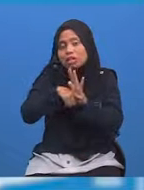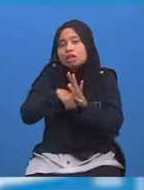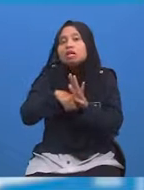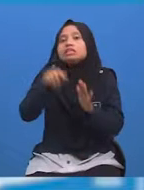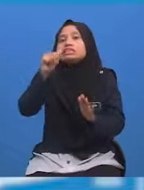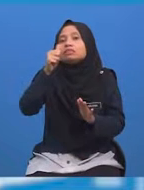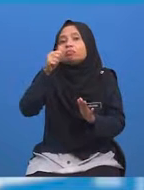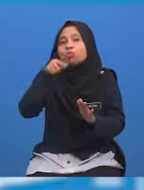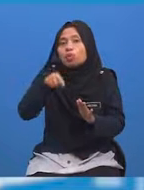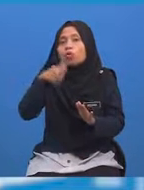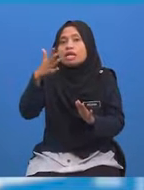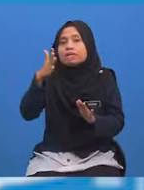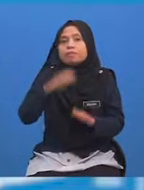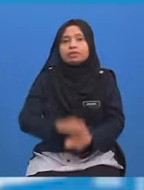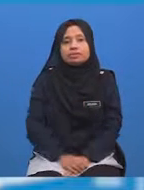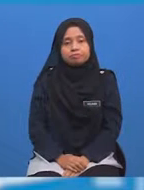10.15